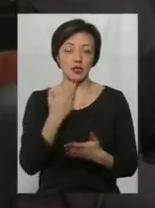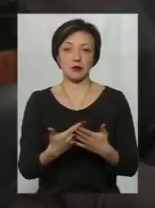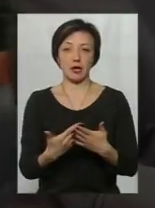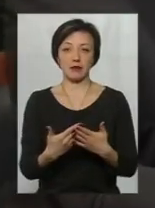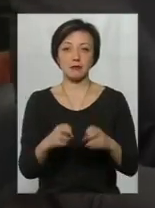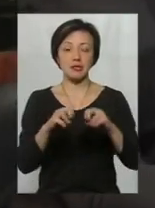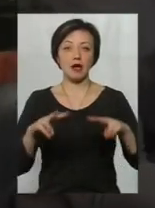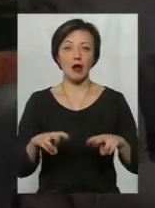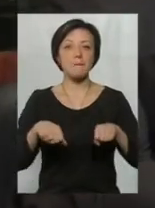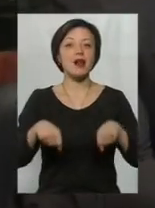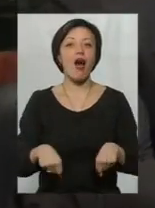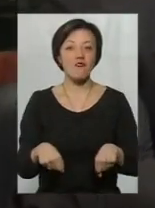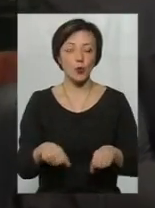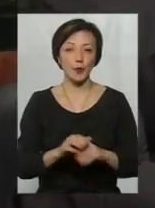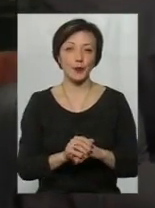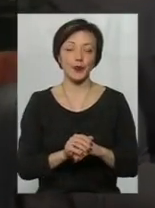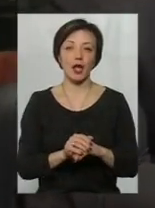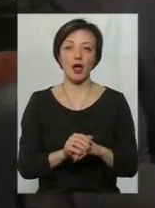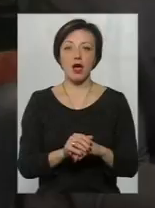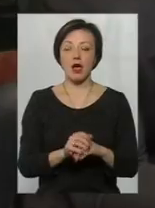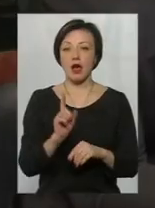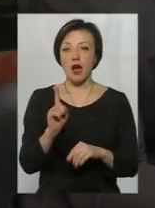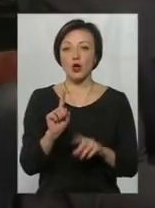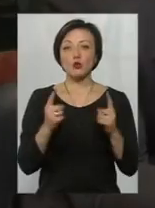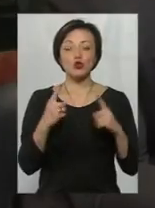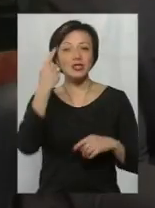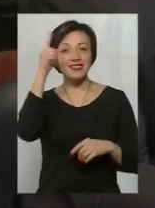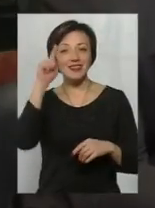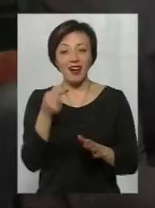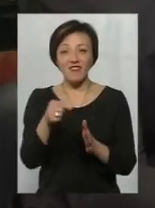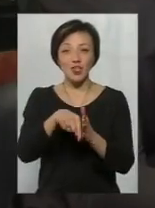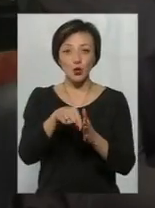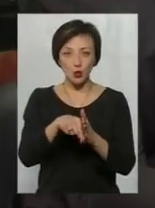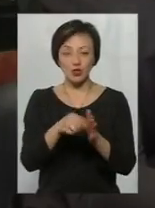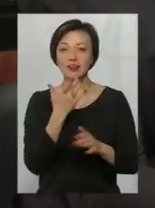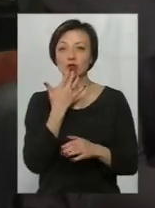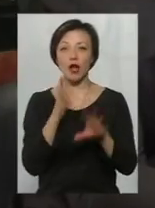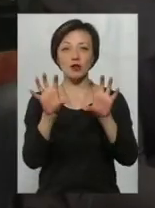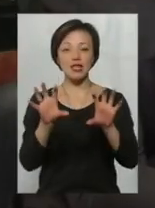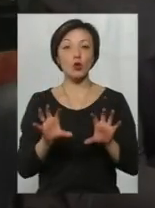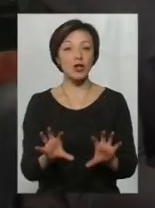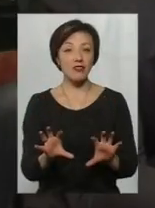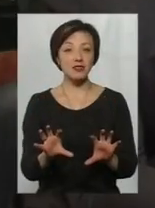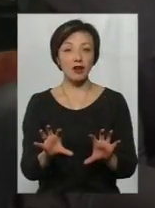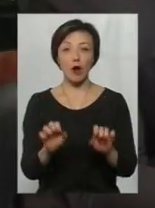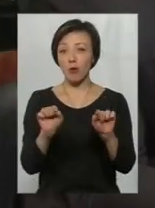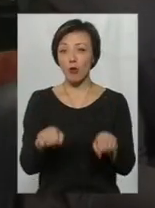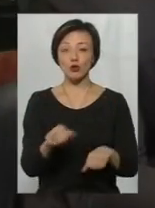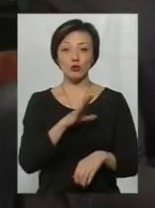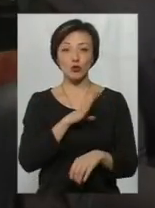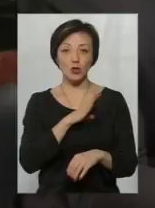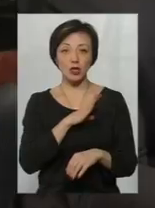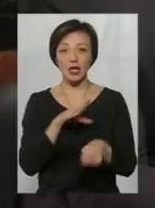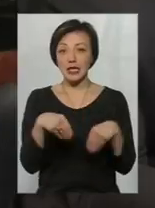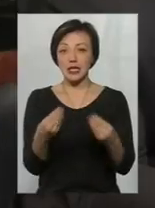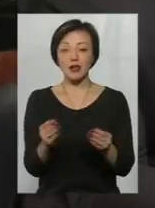таку спеціальність, як право. Тому що знання внутрішнього національного законодавства, воно може бути дане